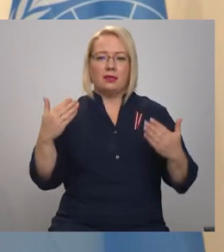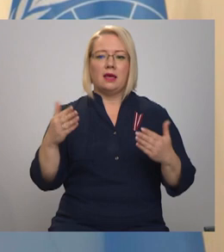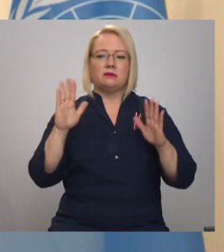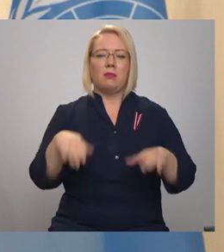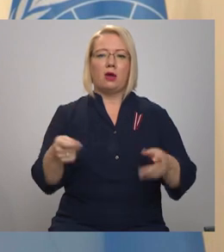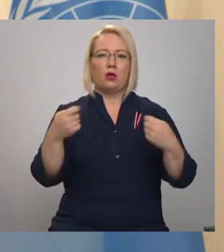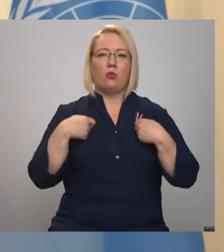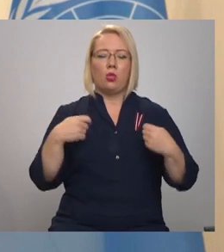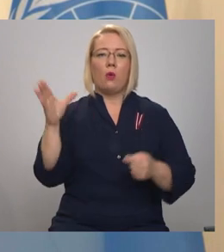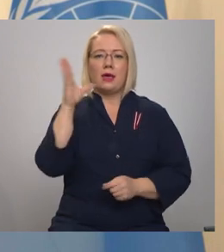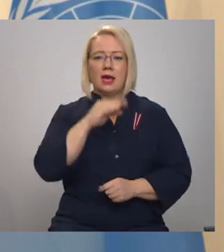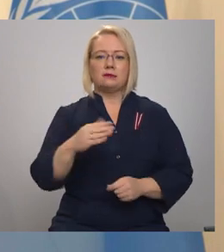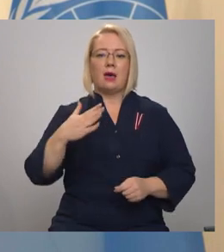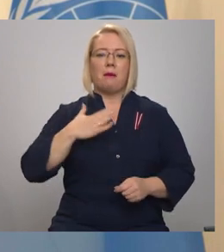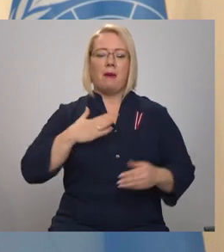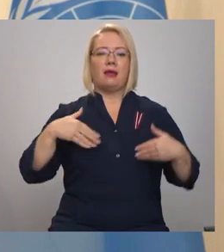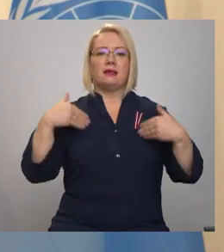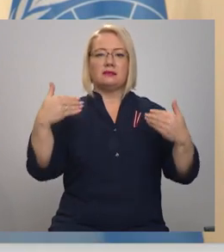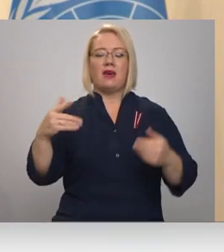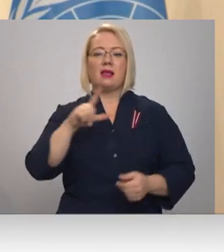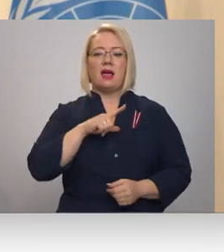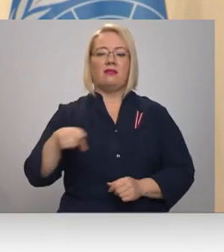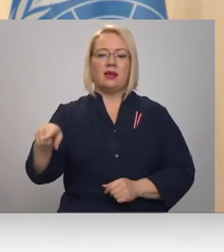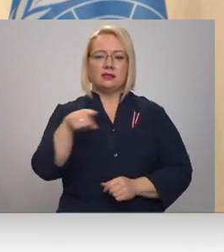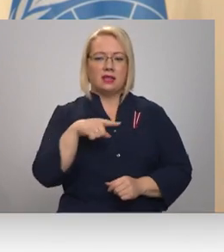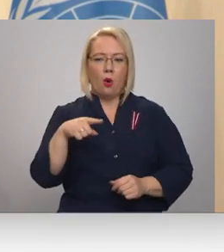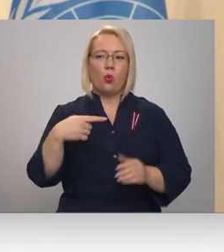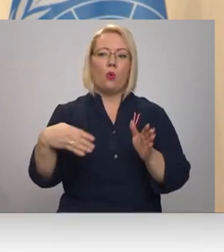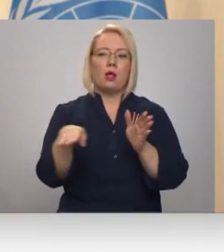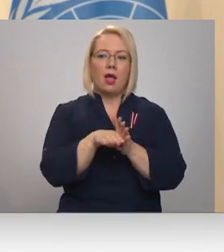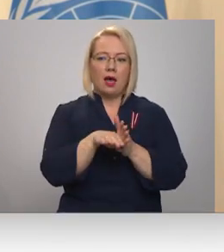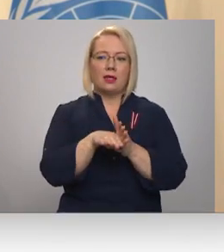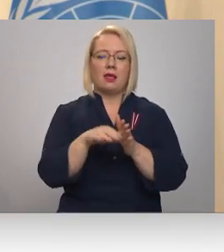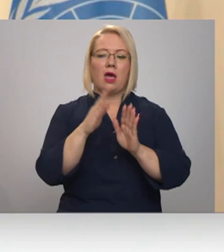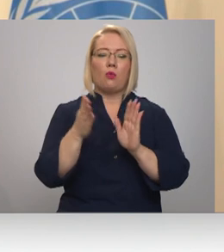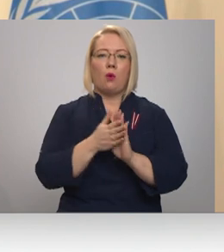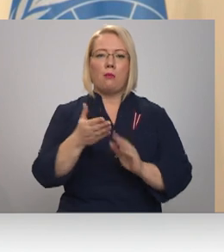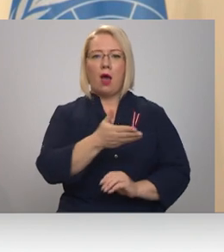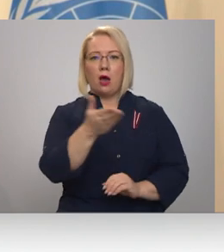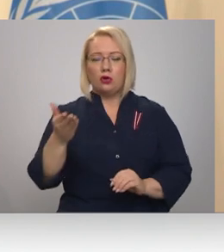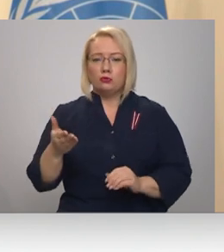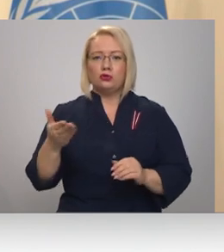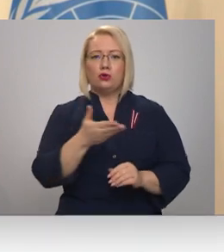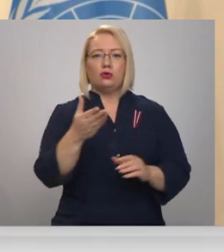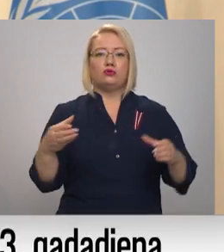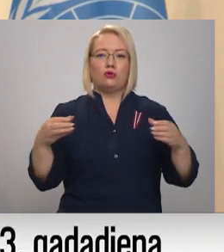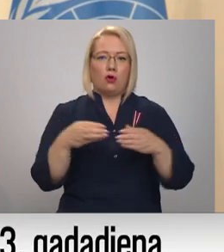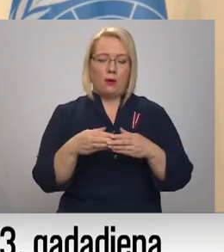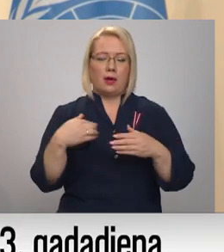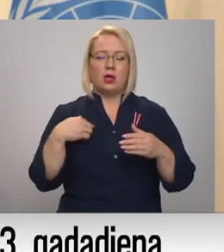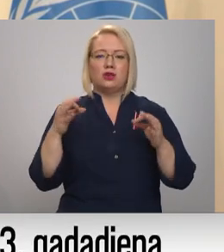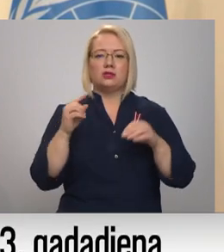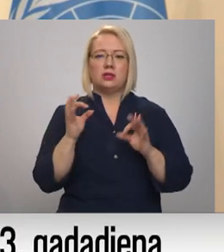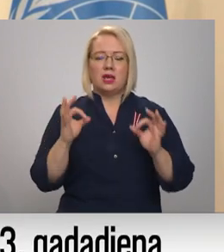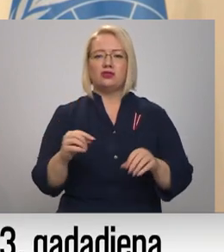sveikt Latvijas tautu klātni kopā ar jums un kopā ar jūsu komandu. Esmu tiešām jūtos tiešām